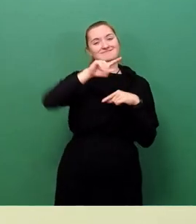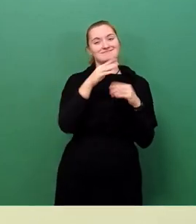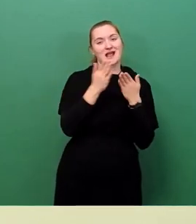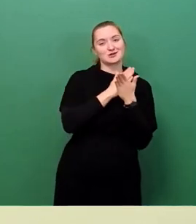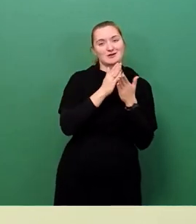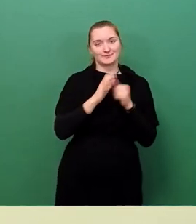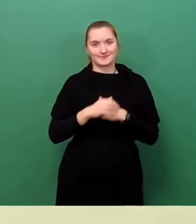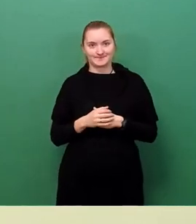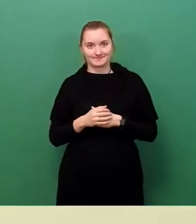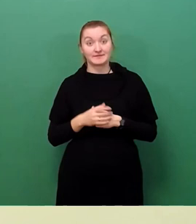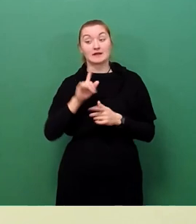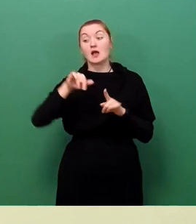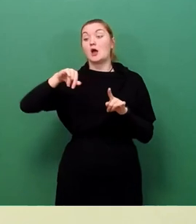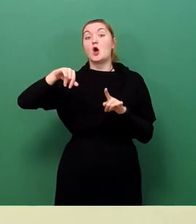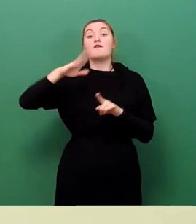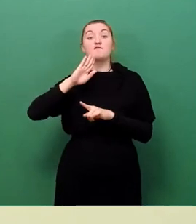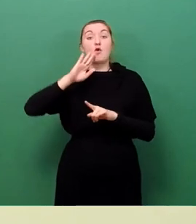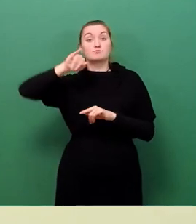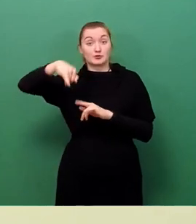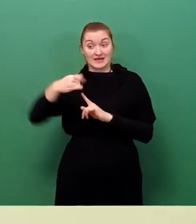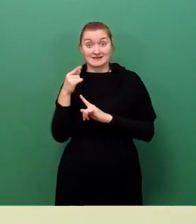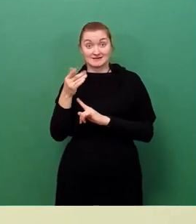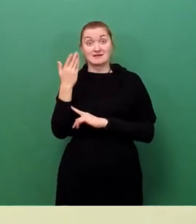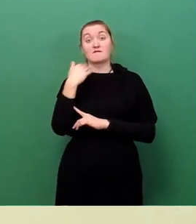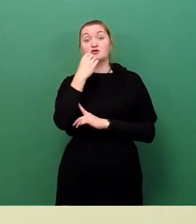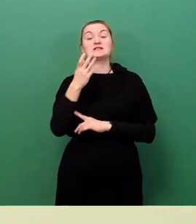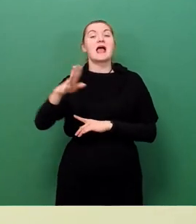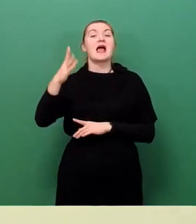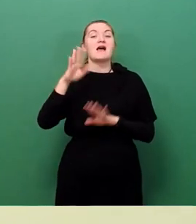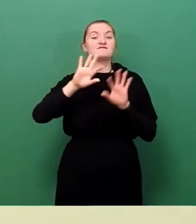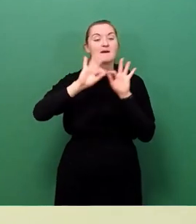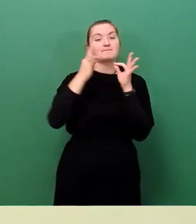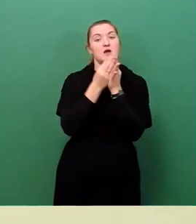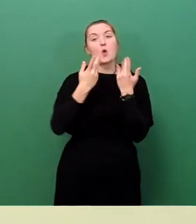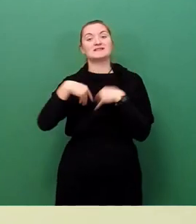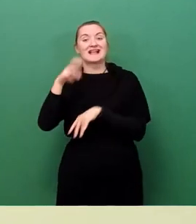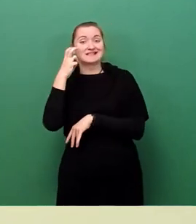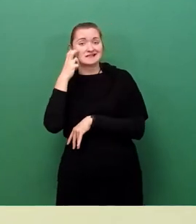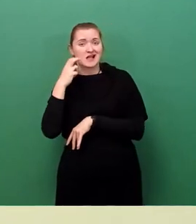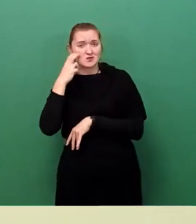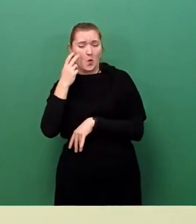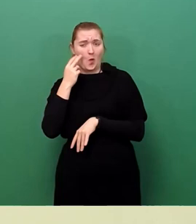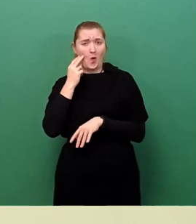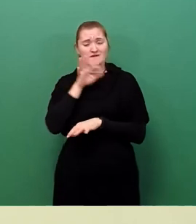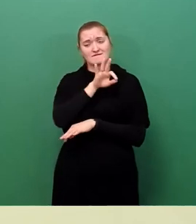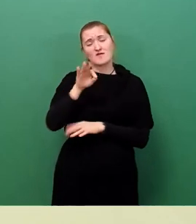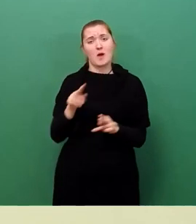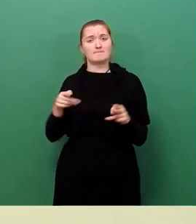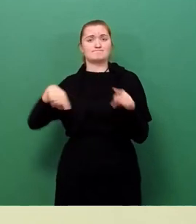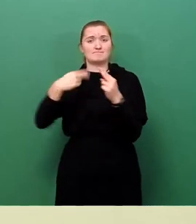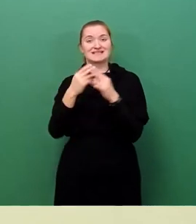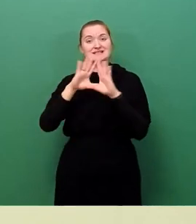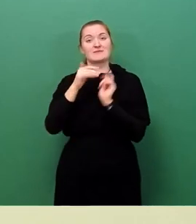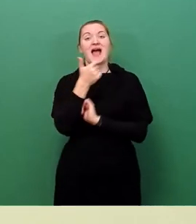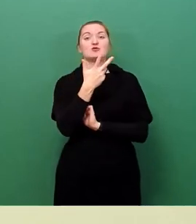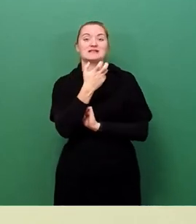Wohnprojekt plant in der Vorwerkstraße familien- und seniorengerechtes Wohnen mit derzeit 31 Personen im Alter von 1 bis 76